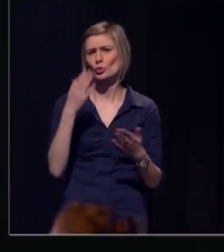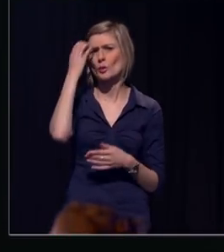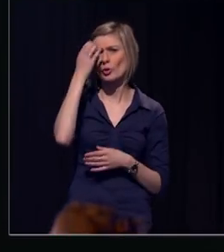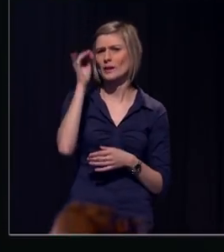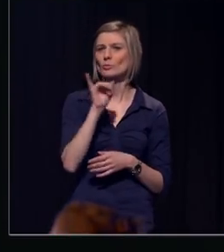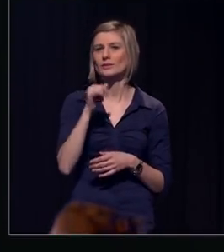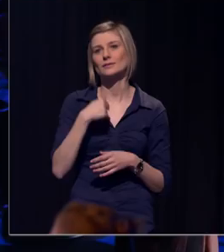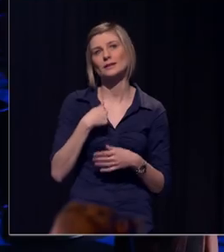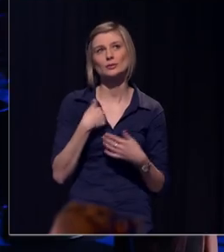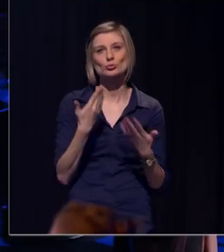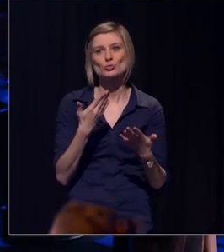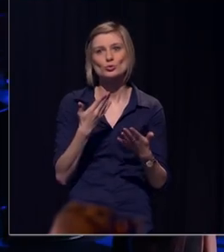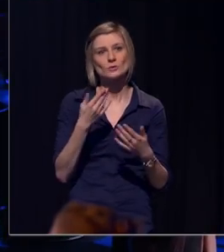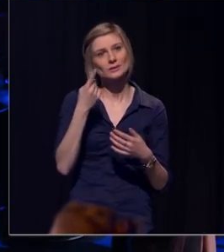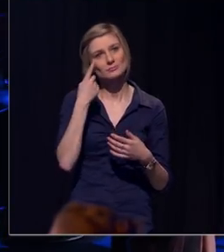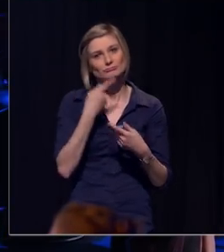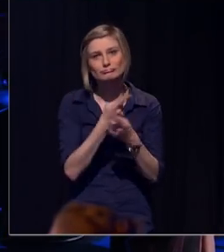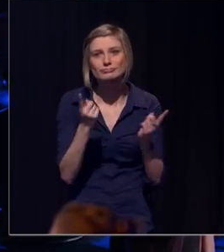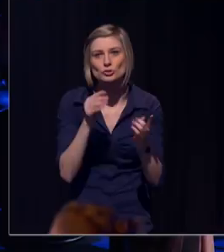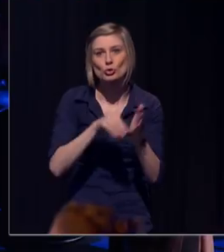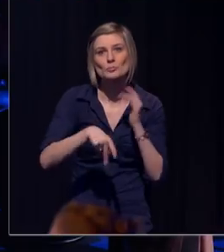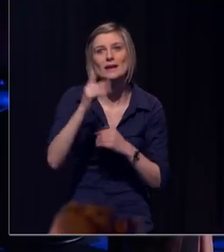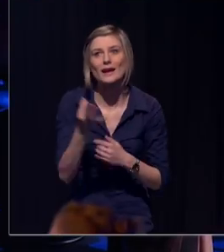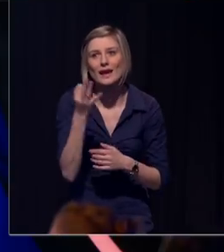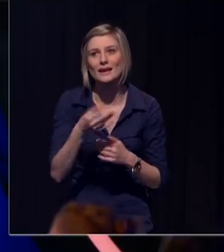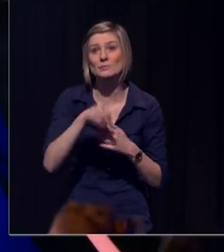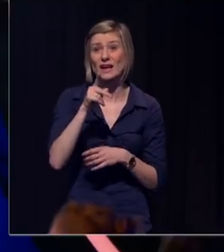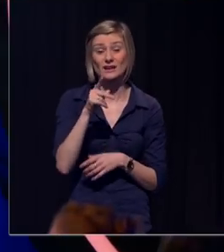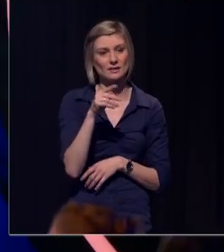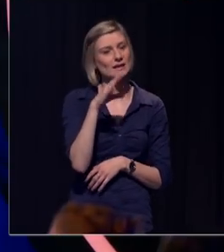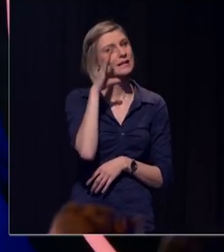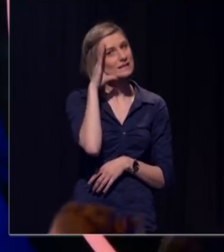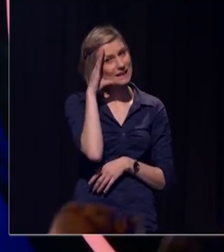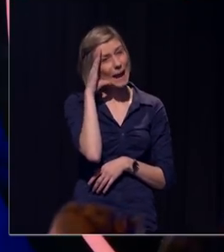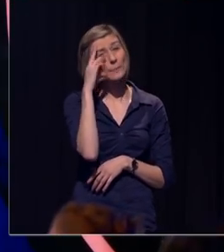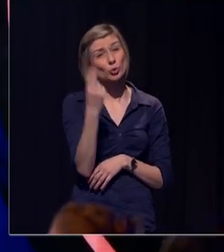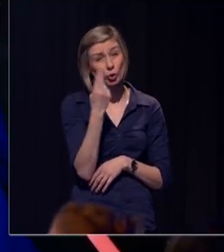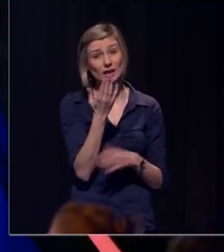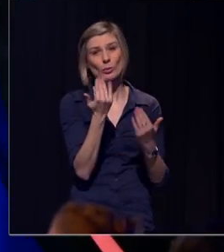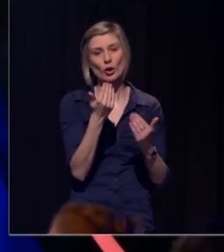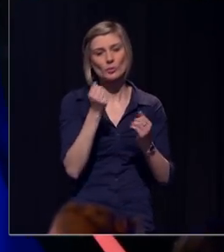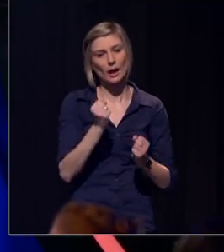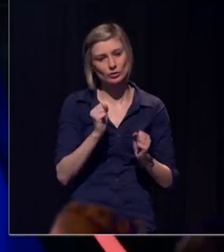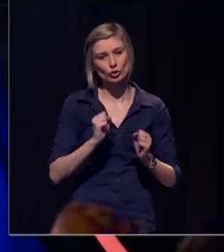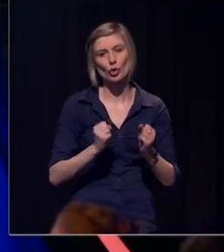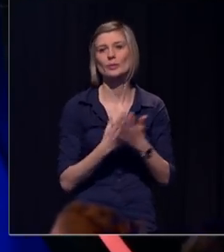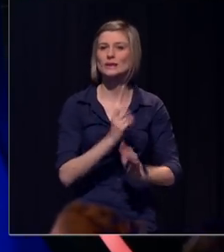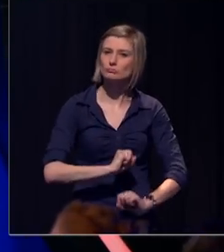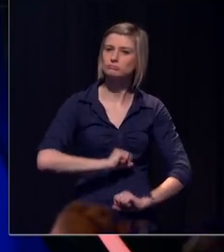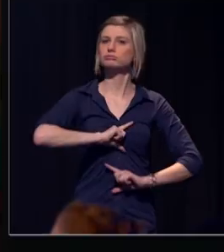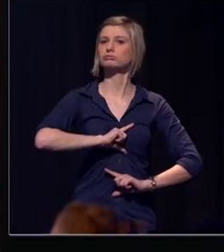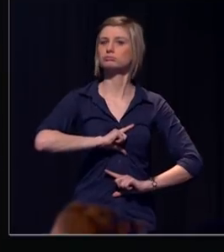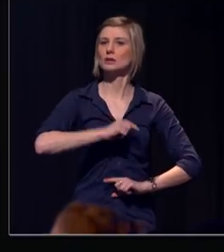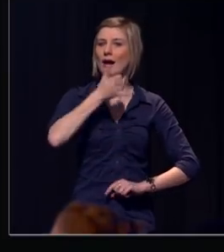nog een beetje dramatischer maken. Slaap is cruciaal om onze batterijen op te laden. En in die batterijen zit ook die zelfcontrole.